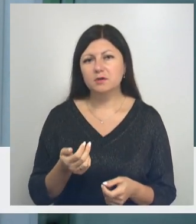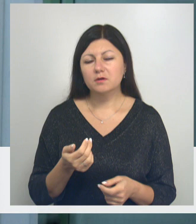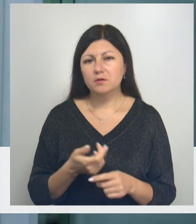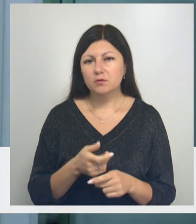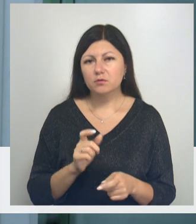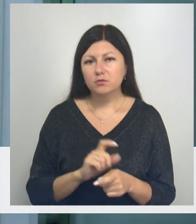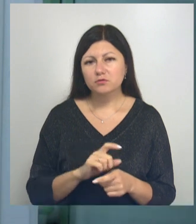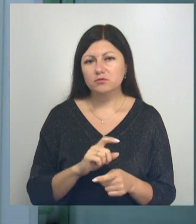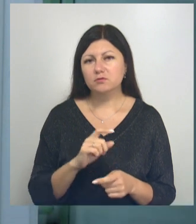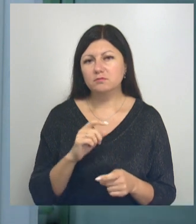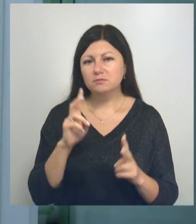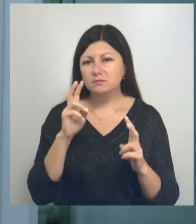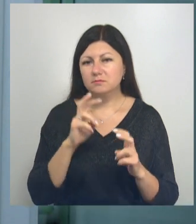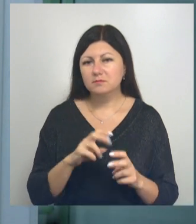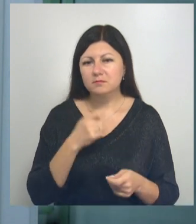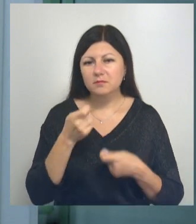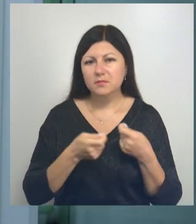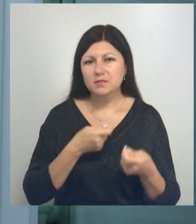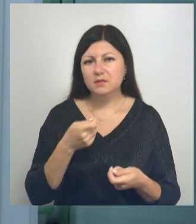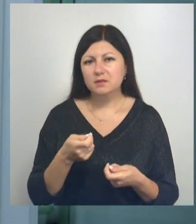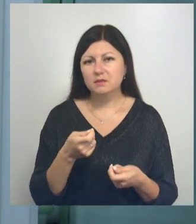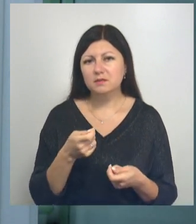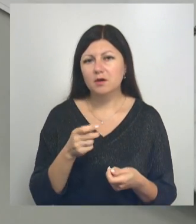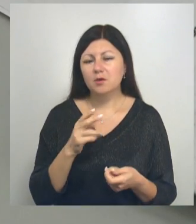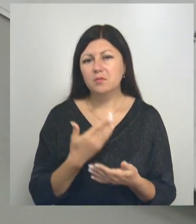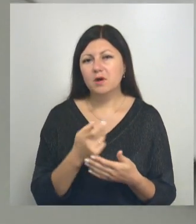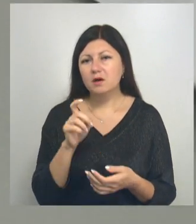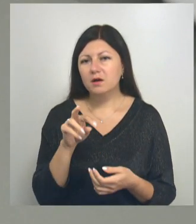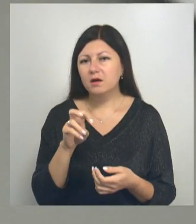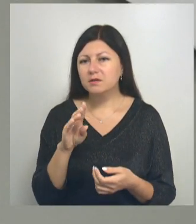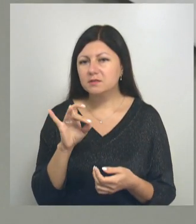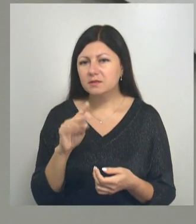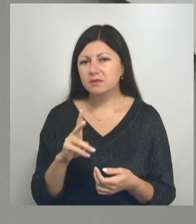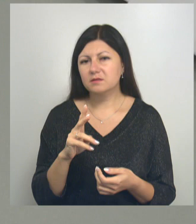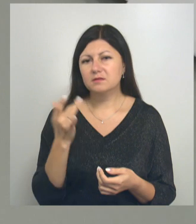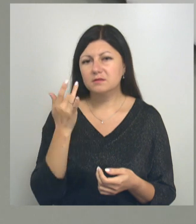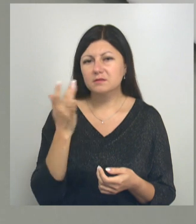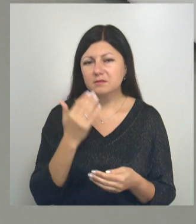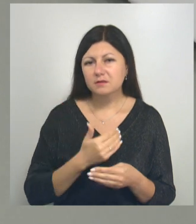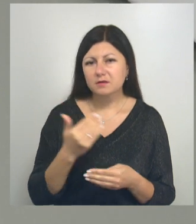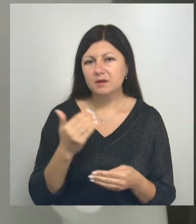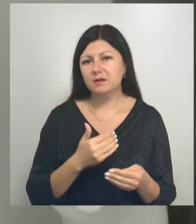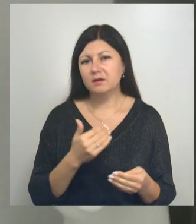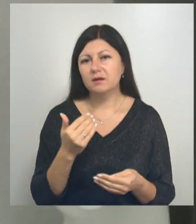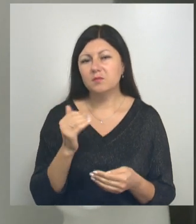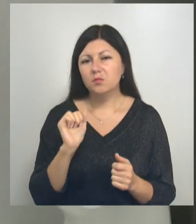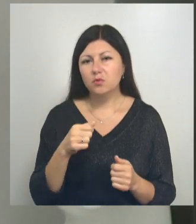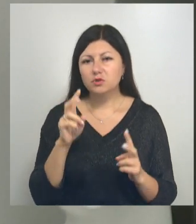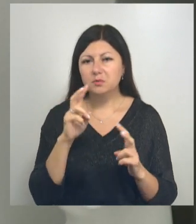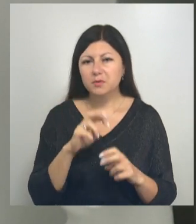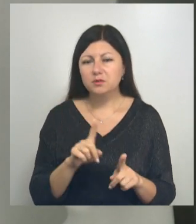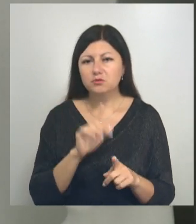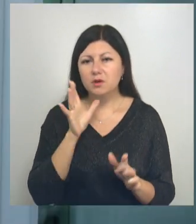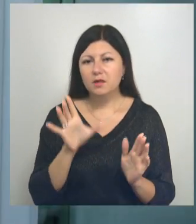узкий скрининг по холестерину, по глюкозе. Можно пройти с проведением